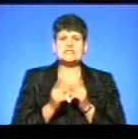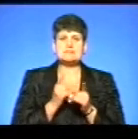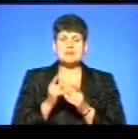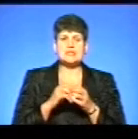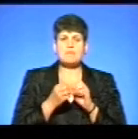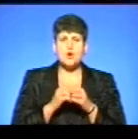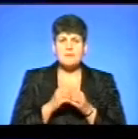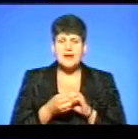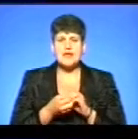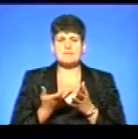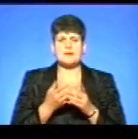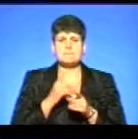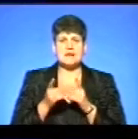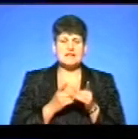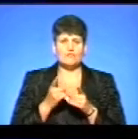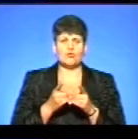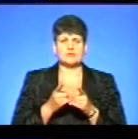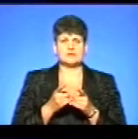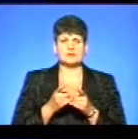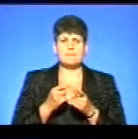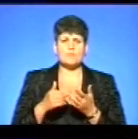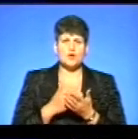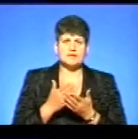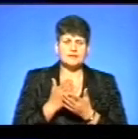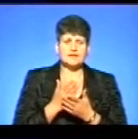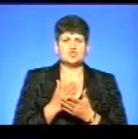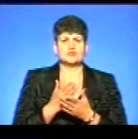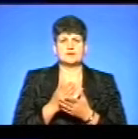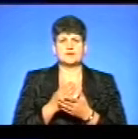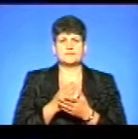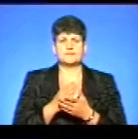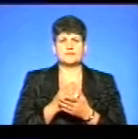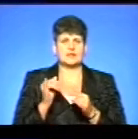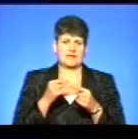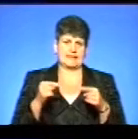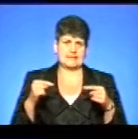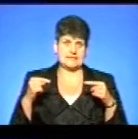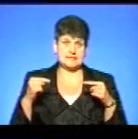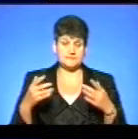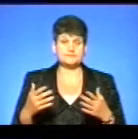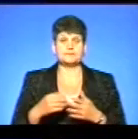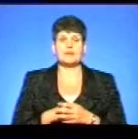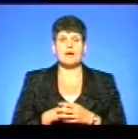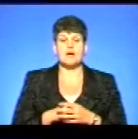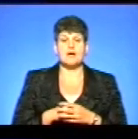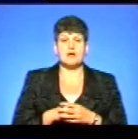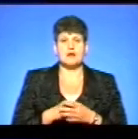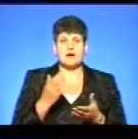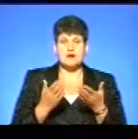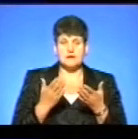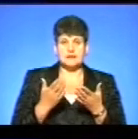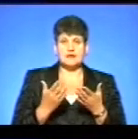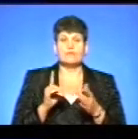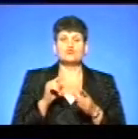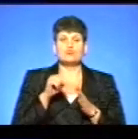проблеми, перетворення, нюанси і політичні, і різні, скажімо так. Але є в